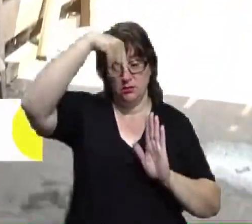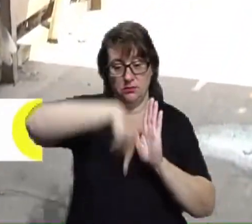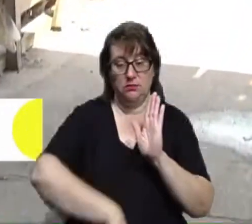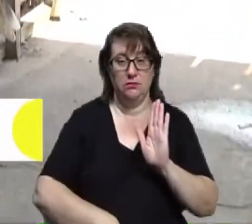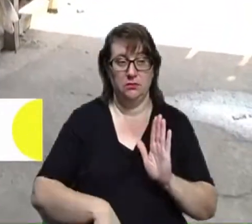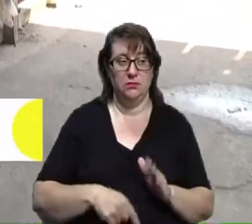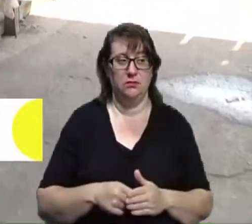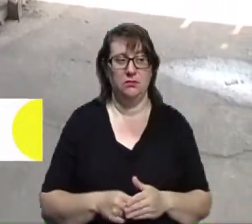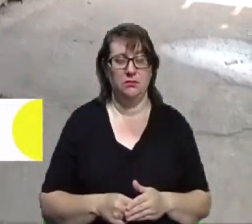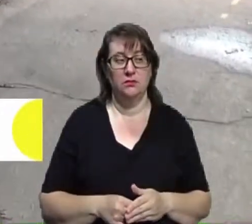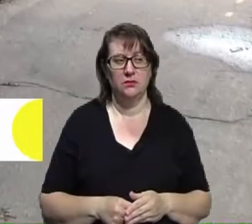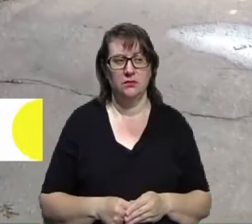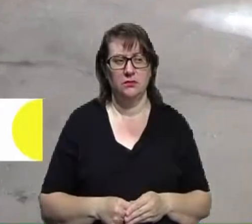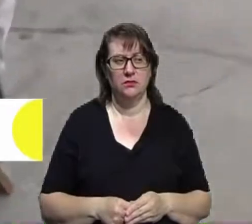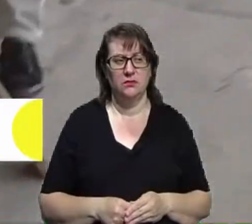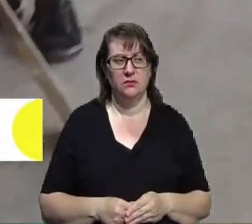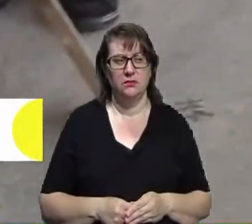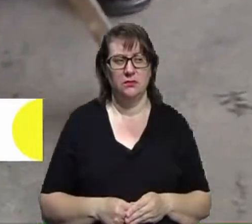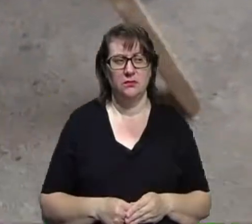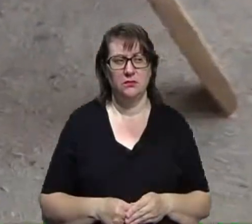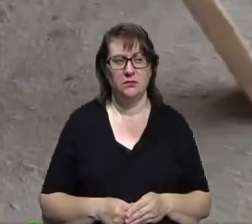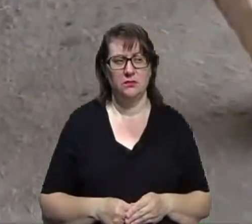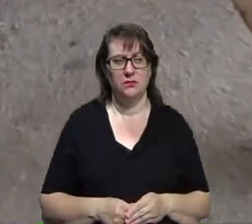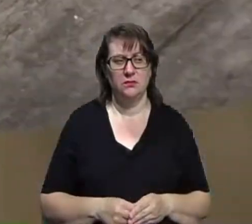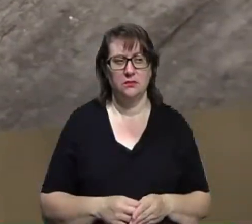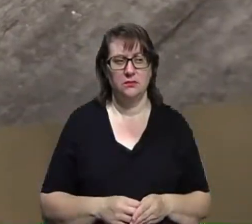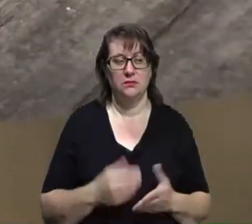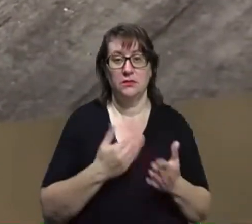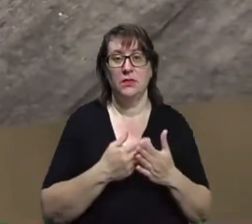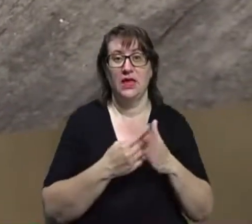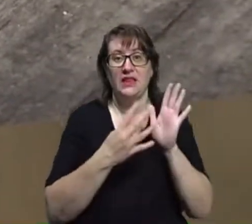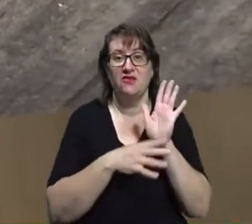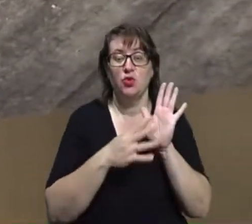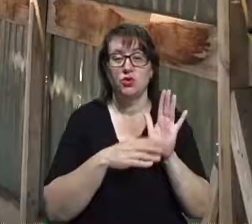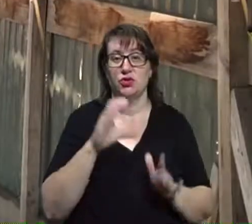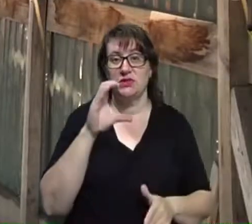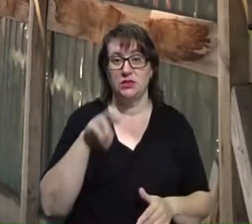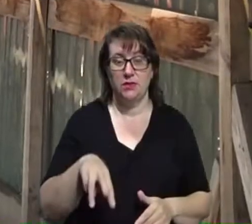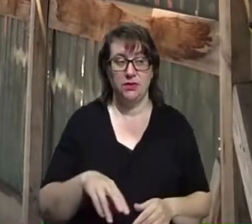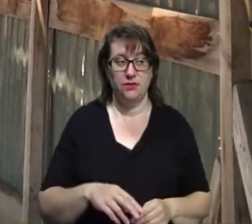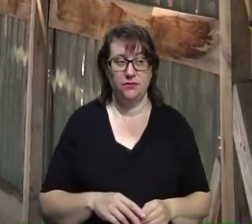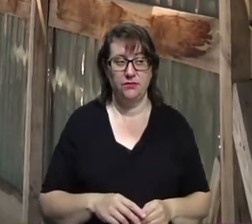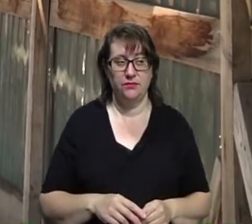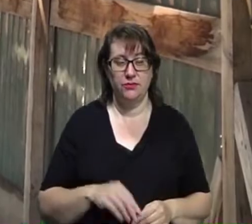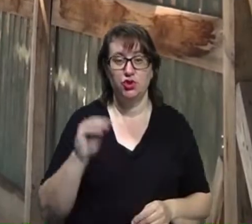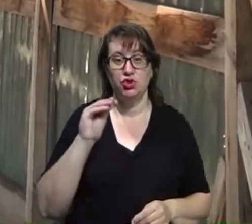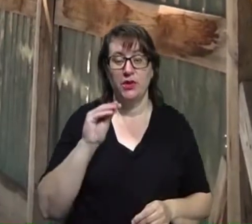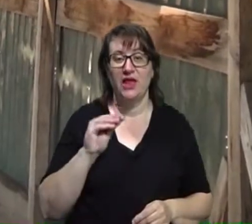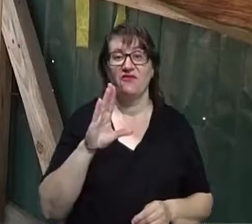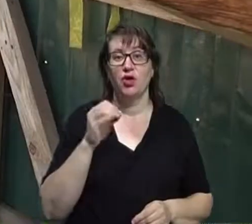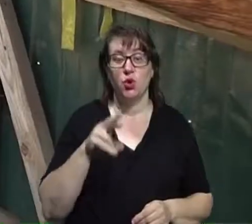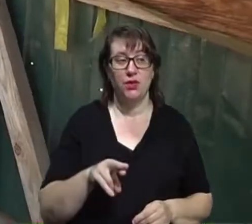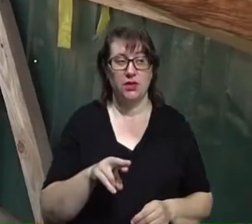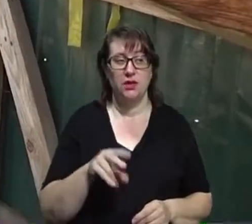– майже 90 сантиметрів. Житомирянка Вікторія Одовенко